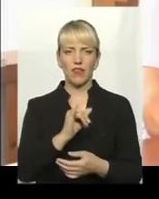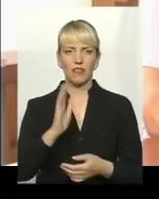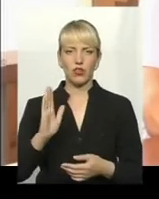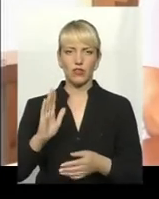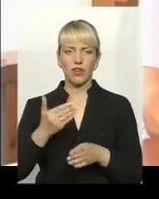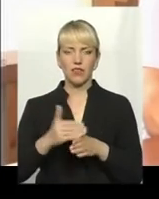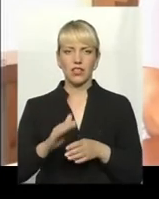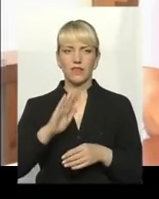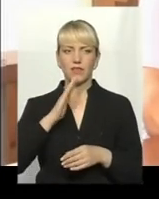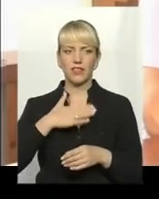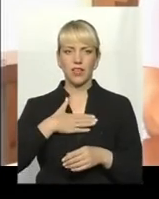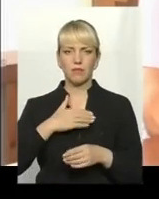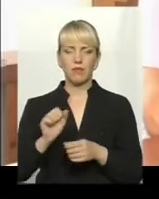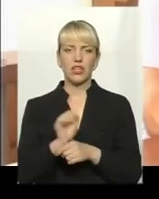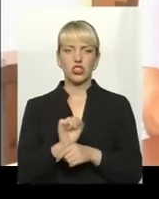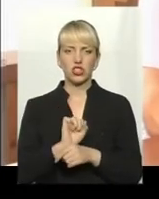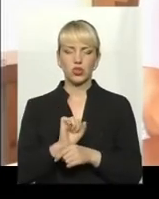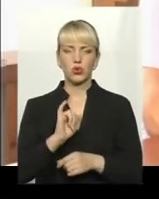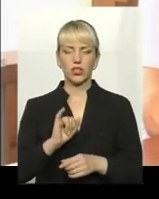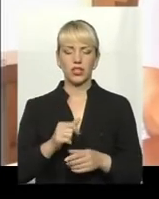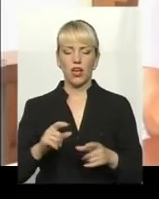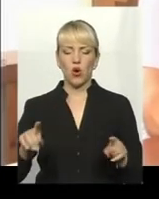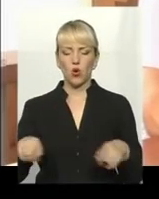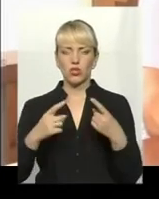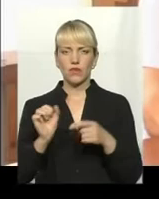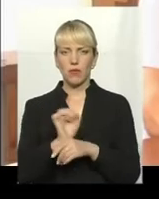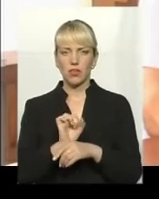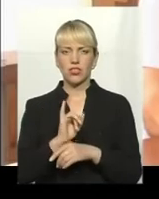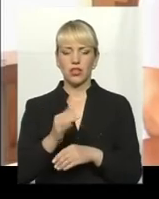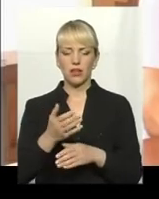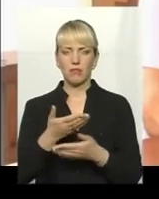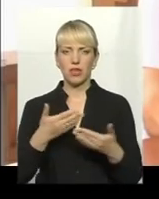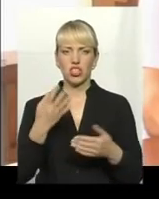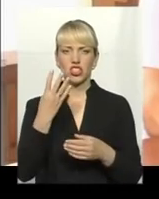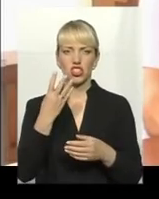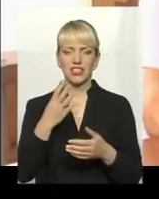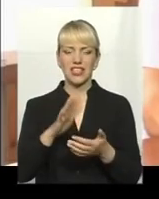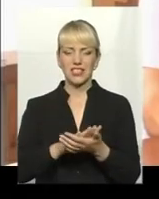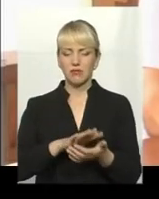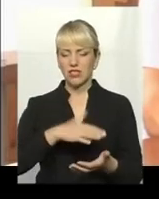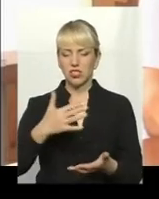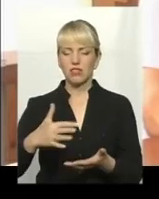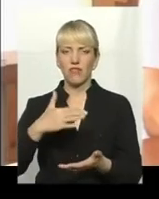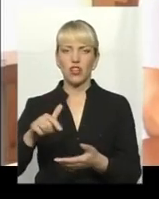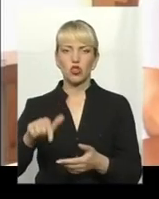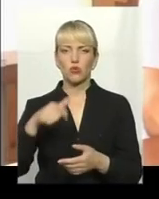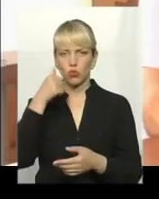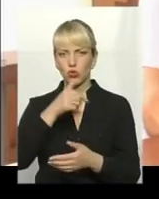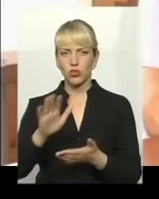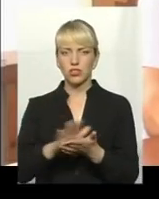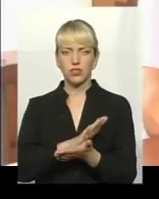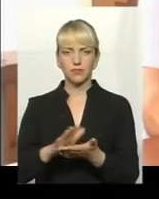нам і маніту, ми і машину організували, і ми десь чотири стихійних сміттєзвалища тільки цей рік вивезли.